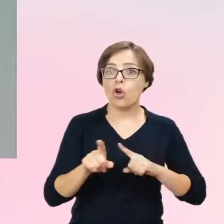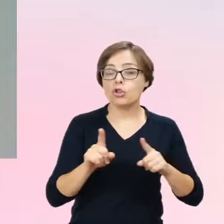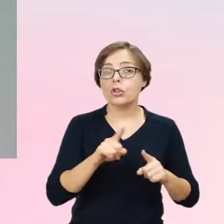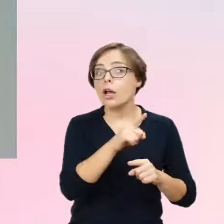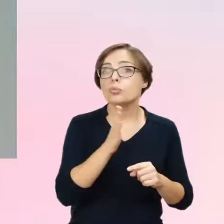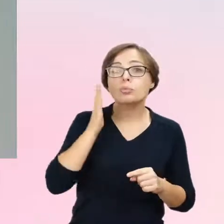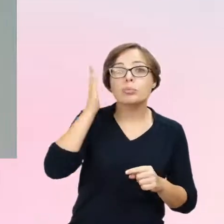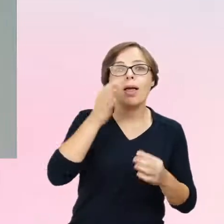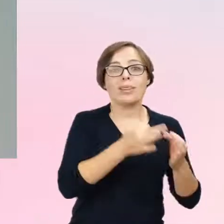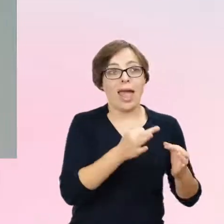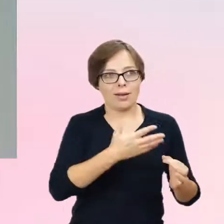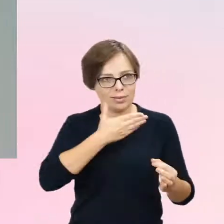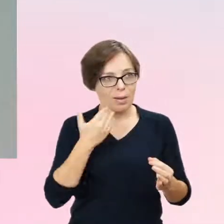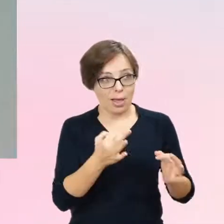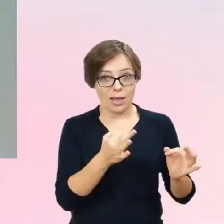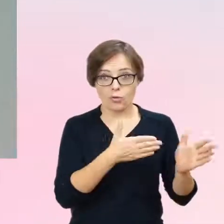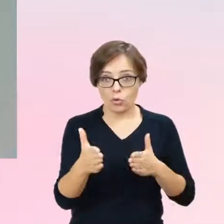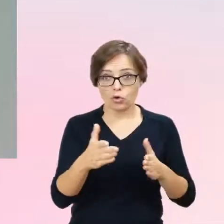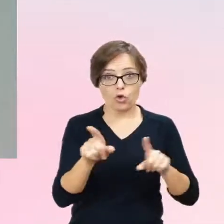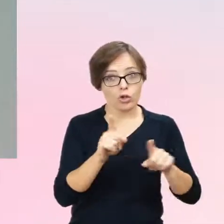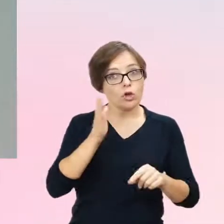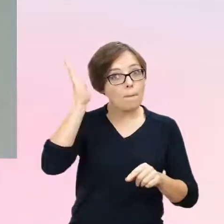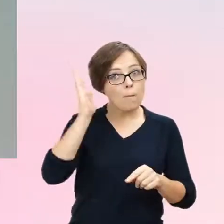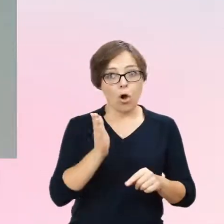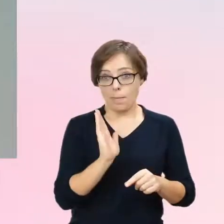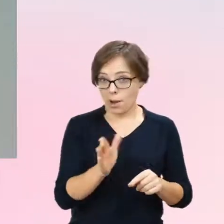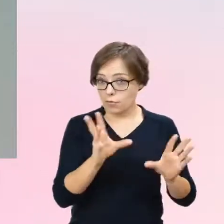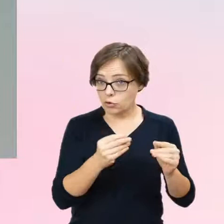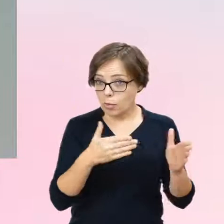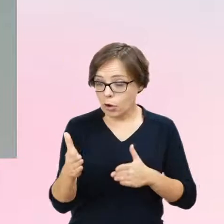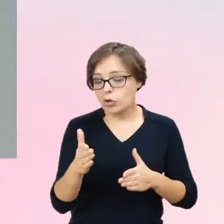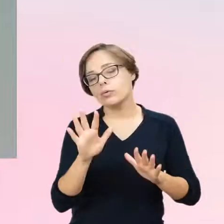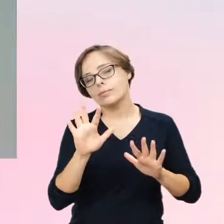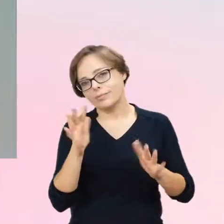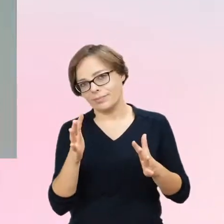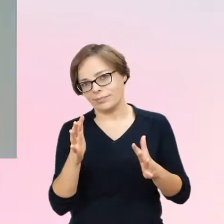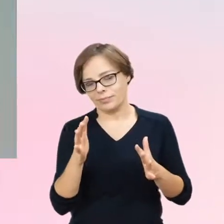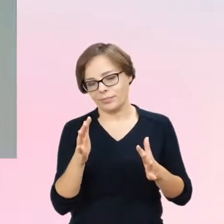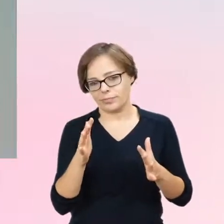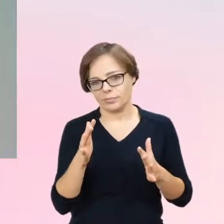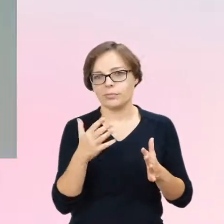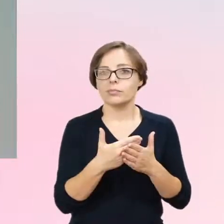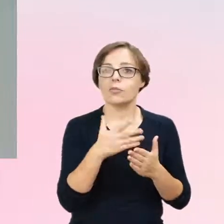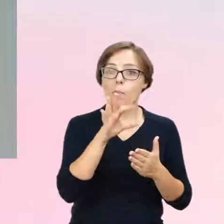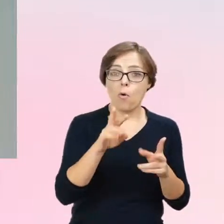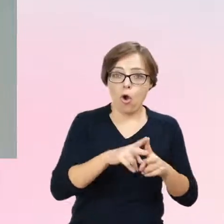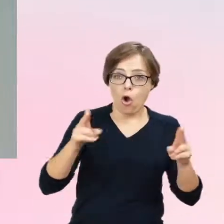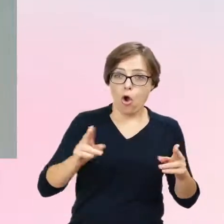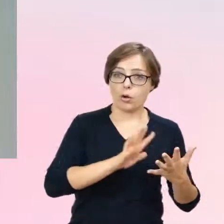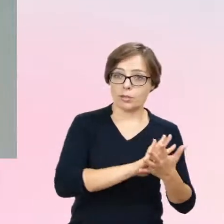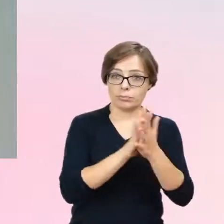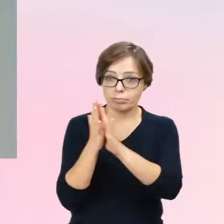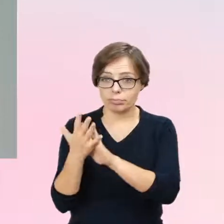pojawią, tak? Czyli, że ten okres już potem jakby tranzycji, tak? Czy postępowania